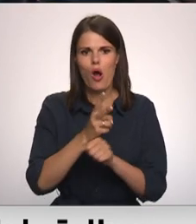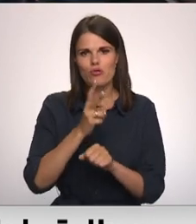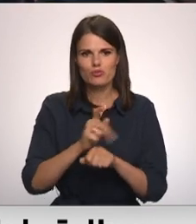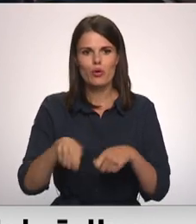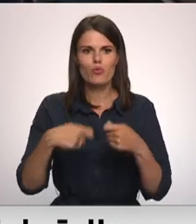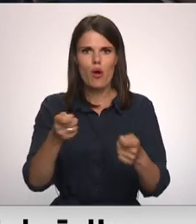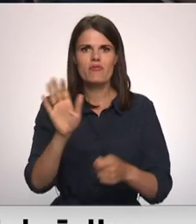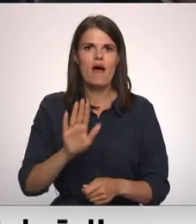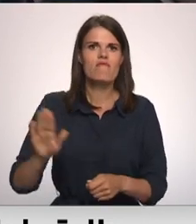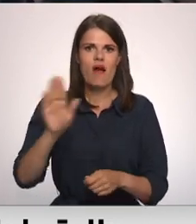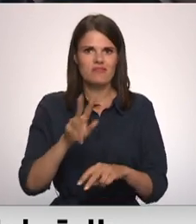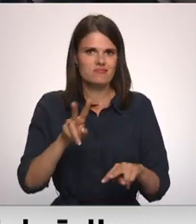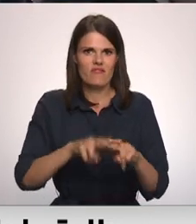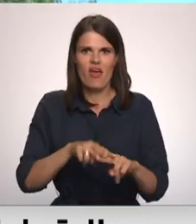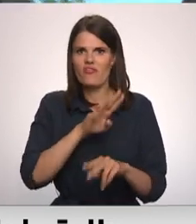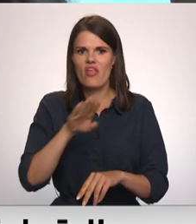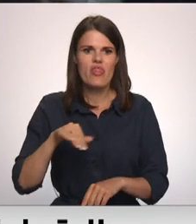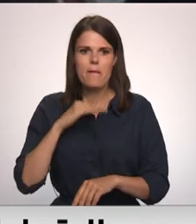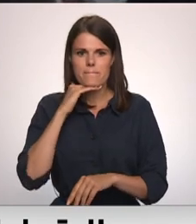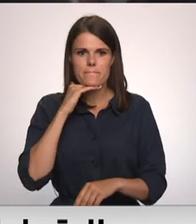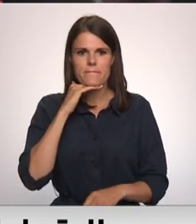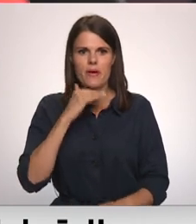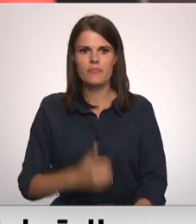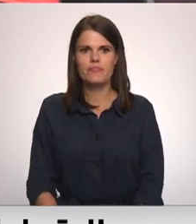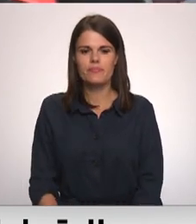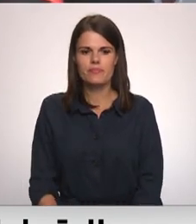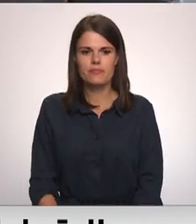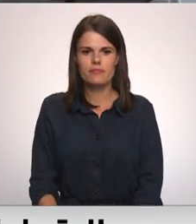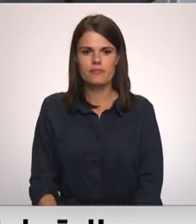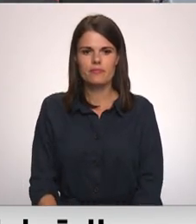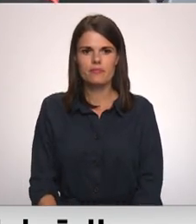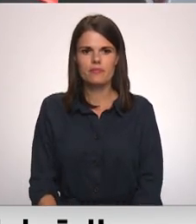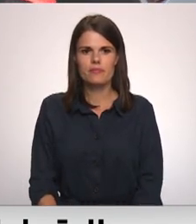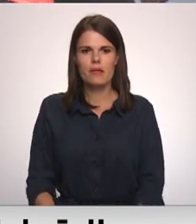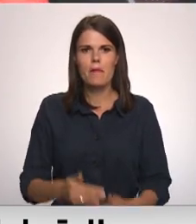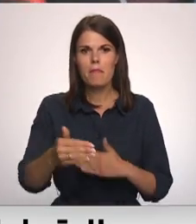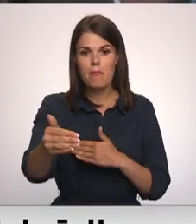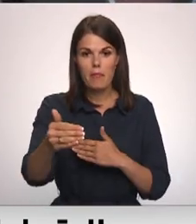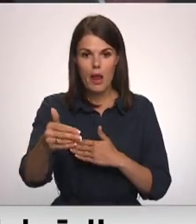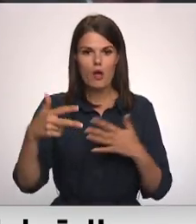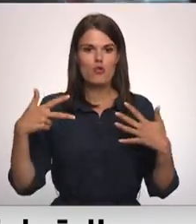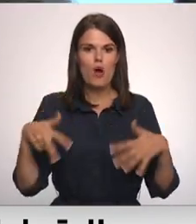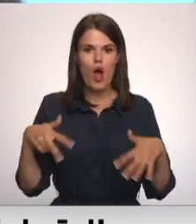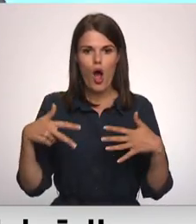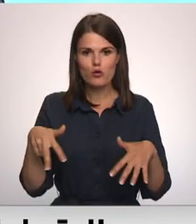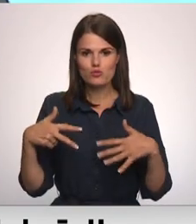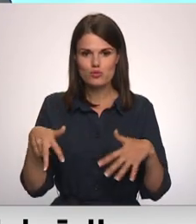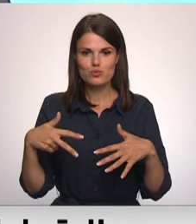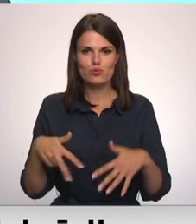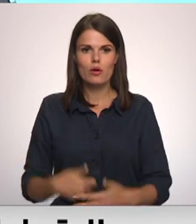izsniec valsts, īsti vietas nepietiek. Tāpēc arī. Plākums ir 80. Uzbrauc tu un paprovēju.